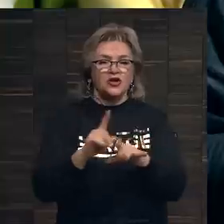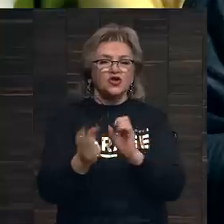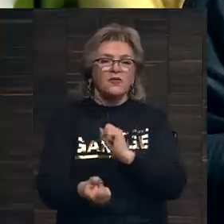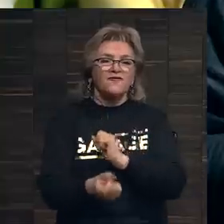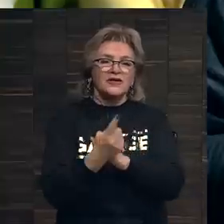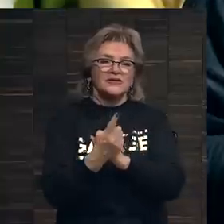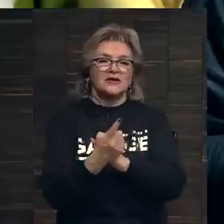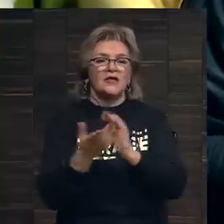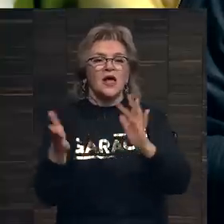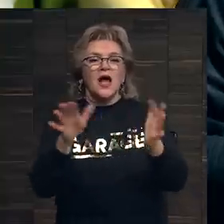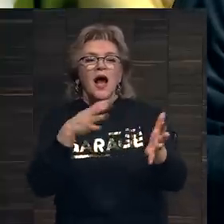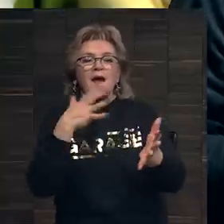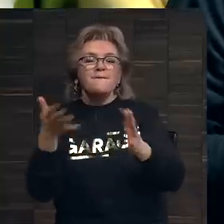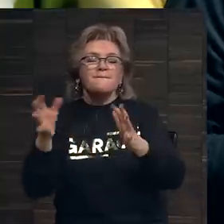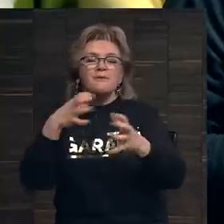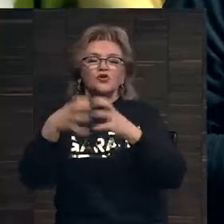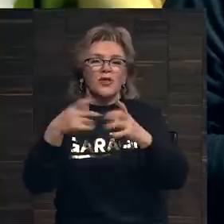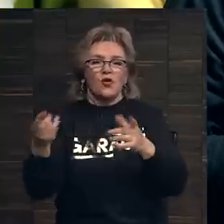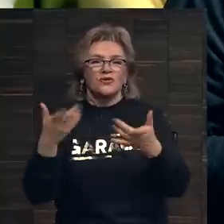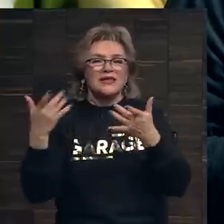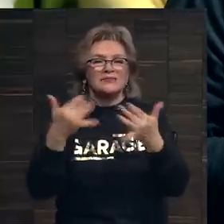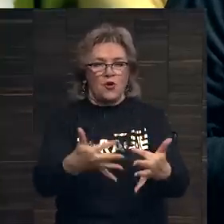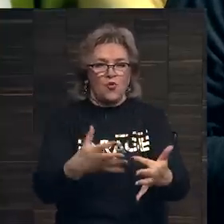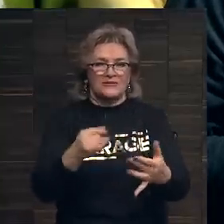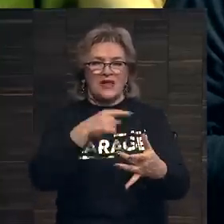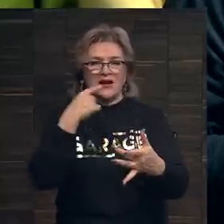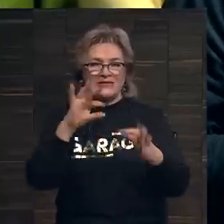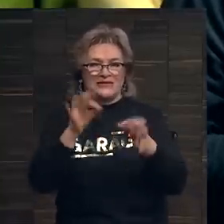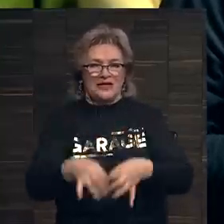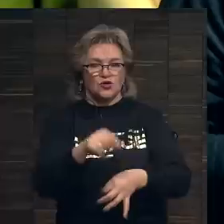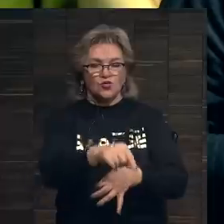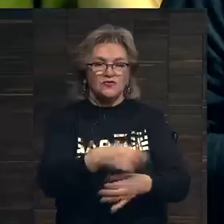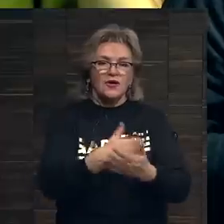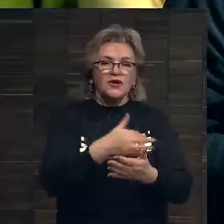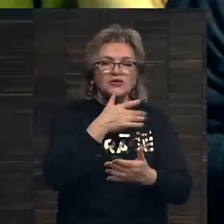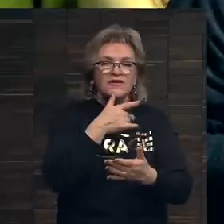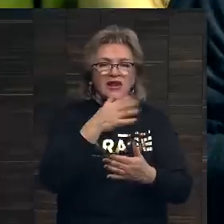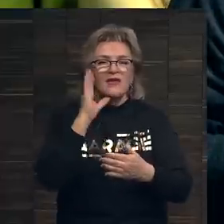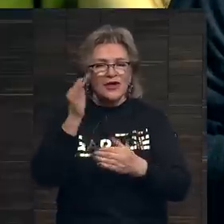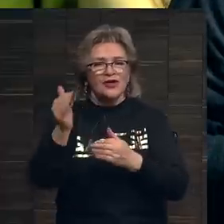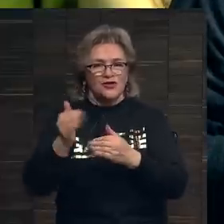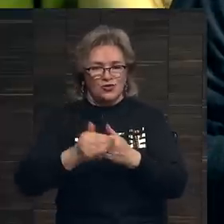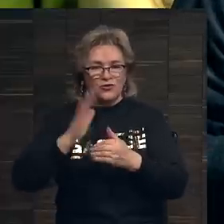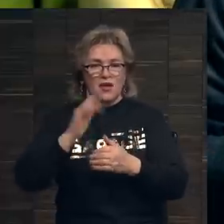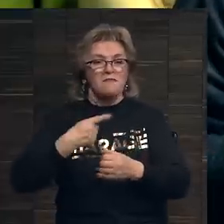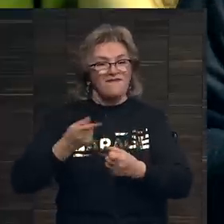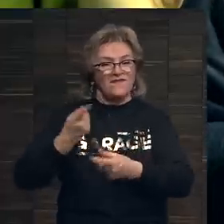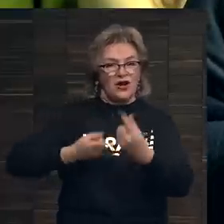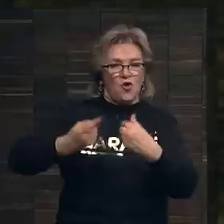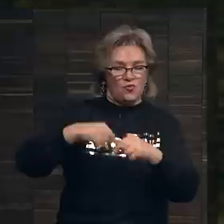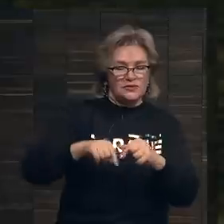возник международный спрос на российское искусство, и мне кажется, это время еще придет, и мы вернемся